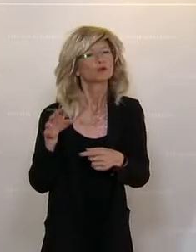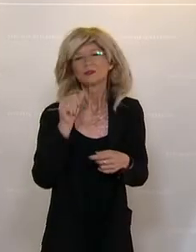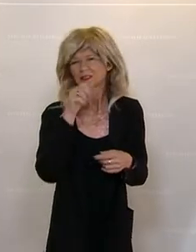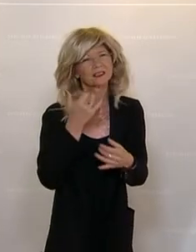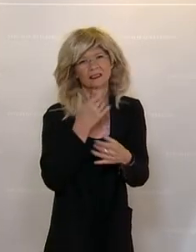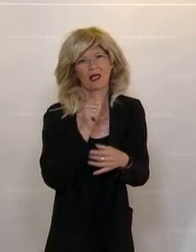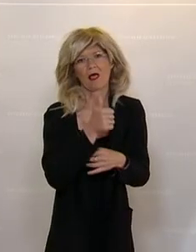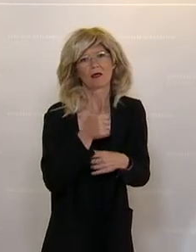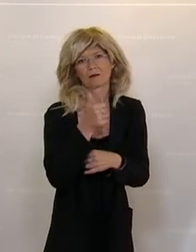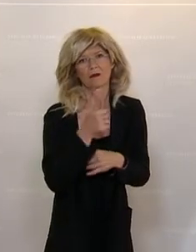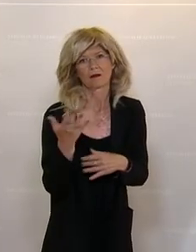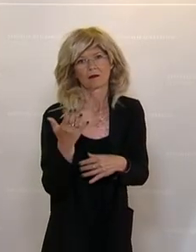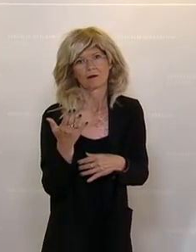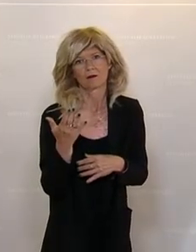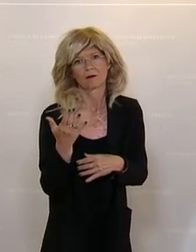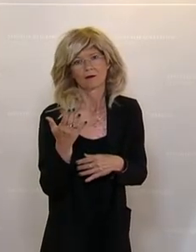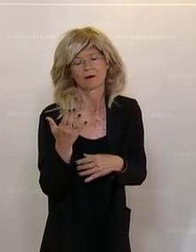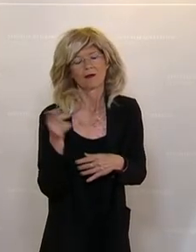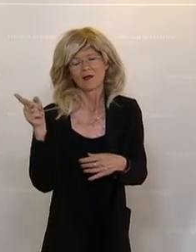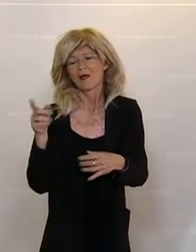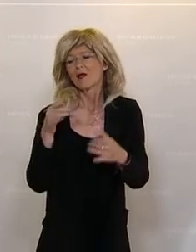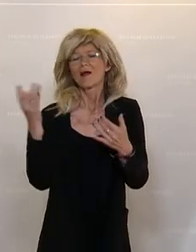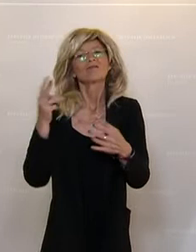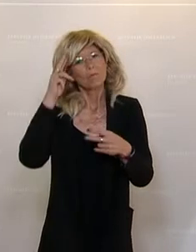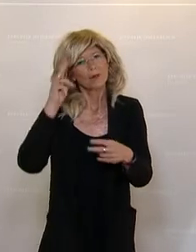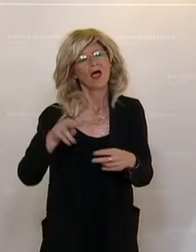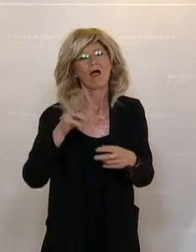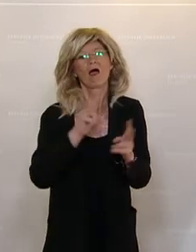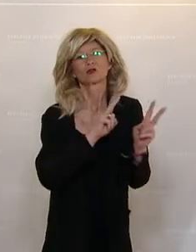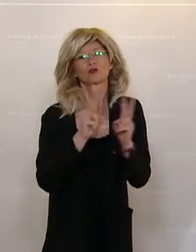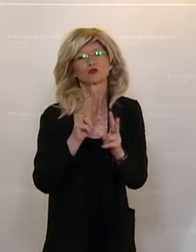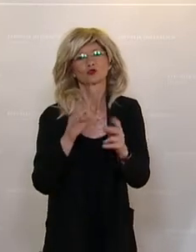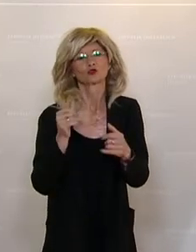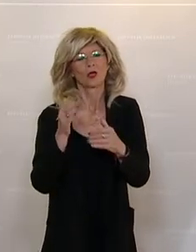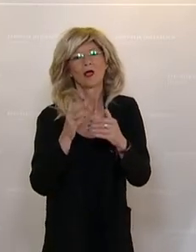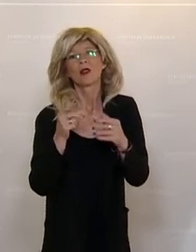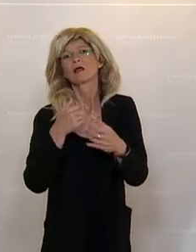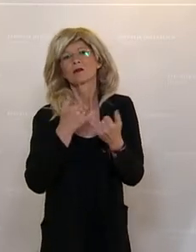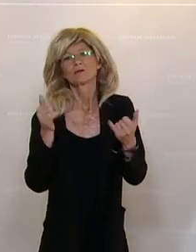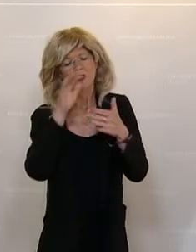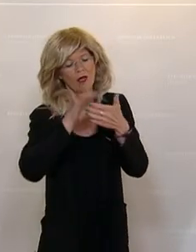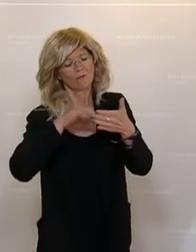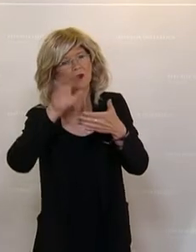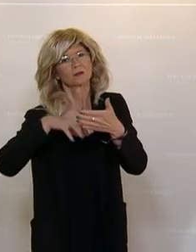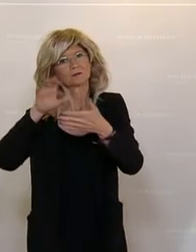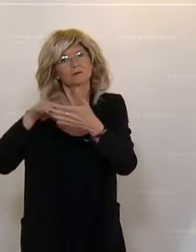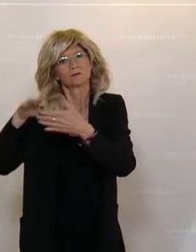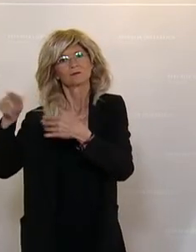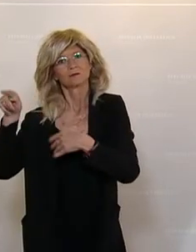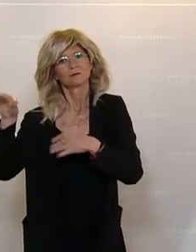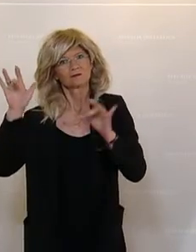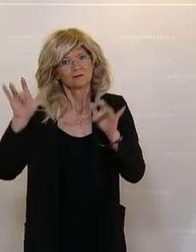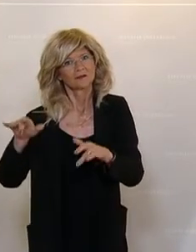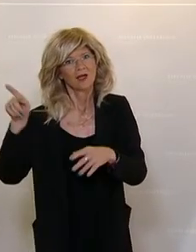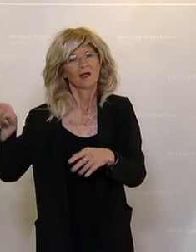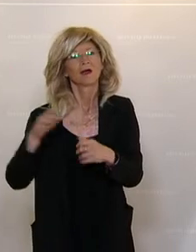Eine Auflistung der Beratungsstellen findest du unter www.gewaltinfo.at. Informier dich, ruf